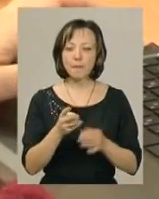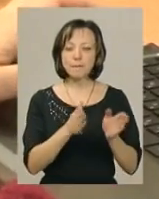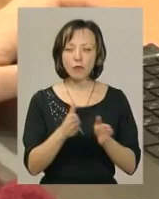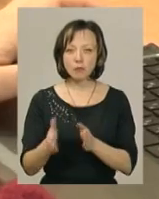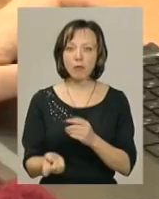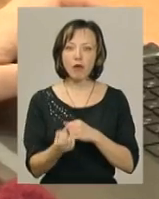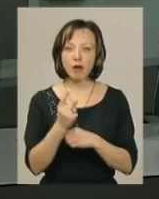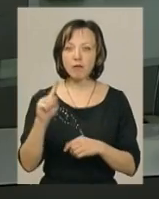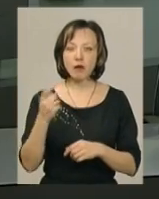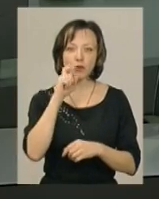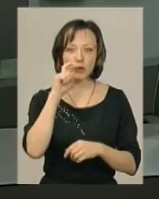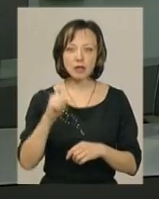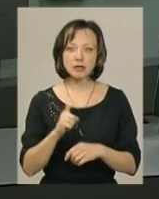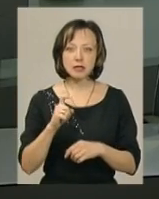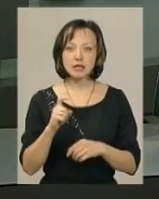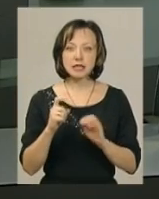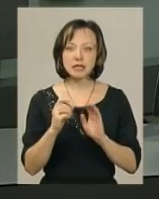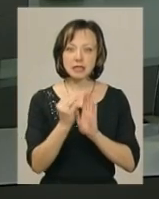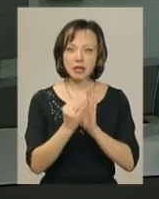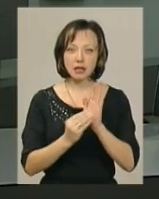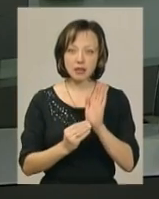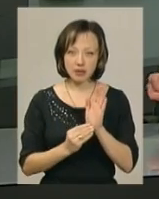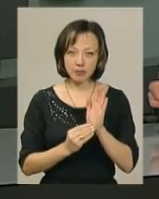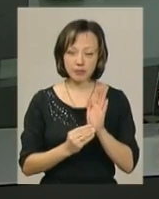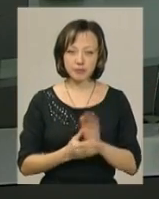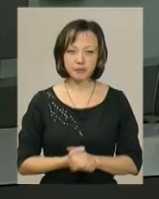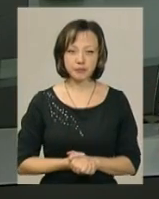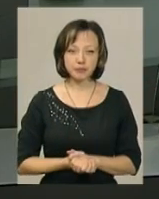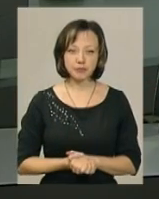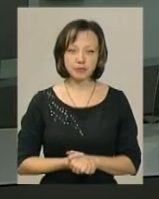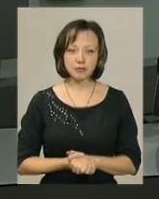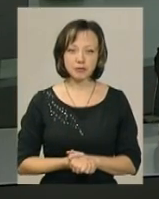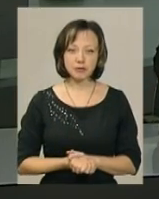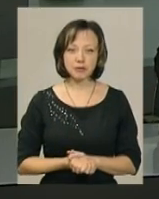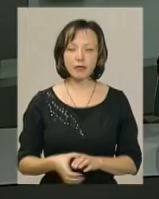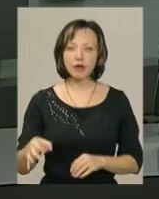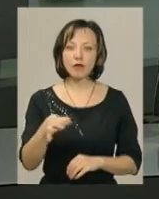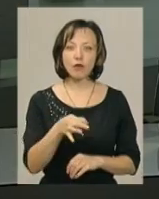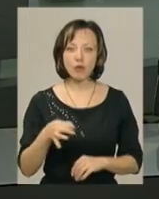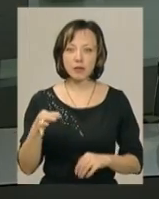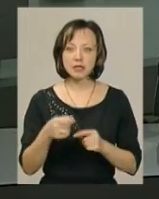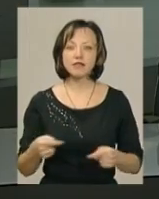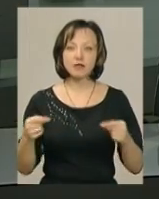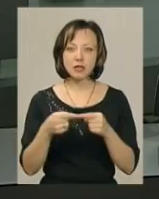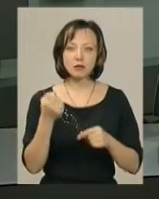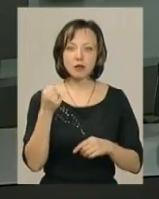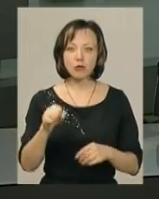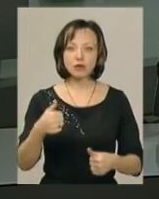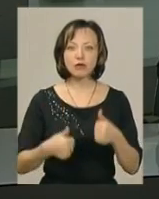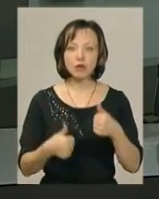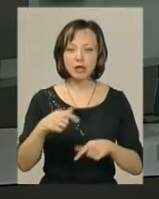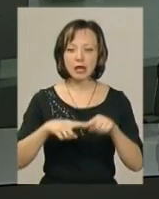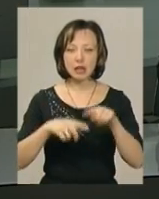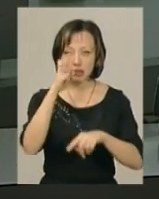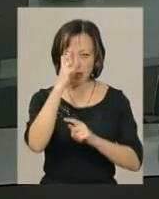появи першої української статті у Вікіпедії. В області визначили переможців конкурсу